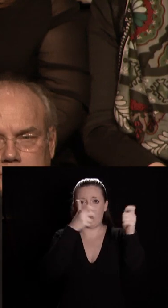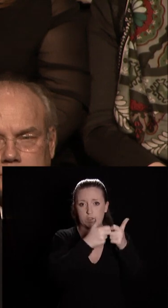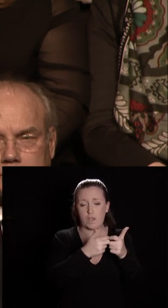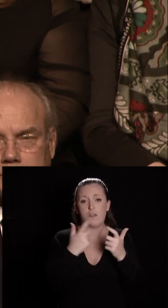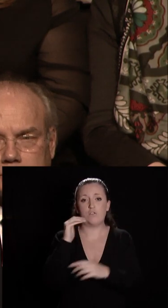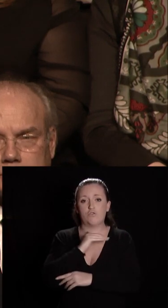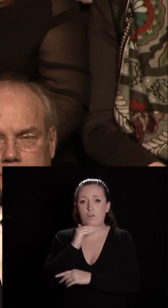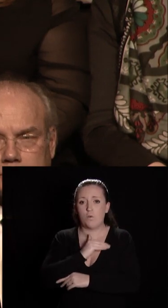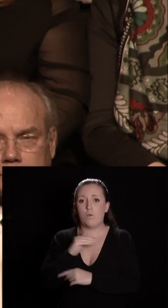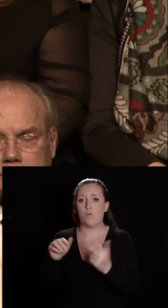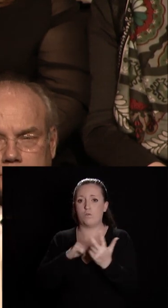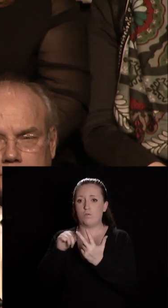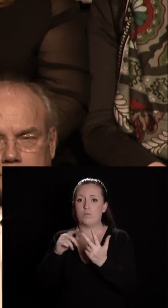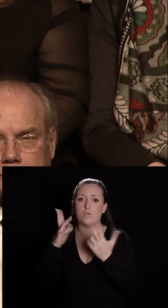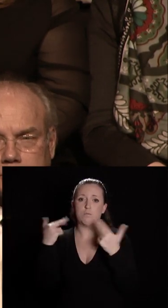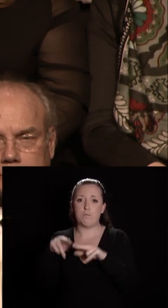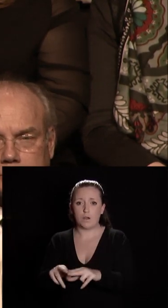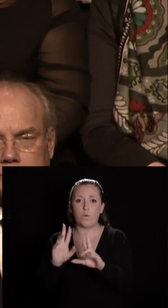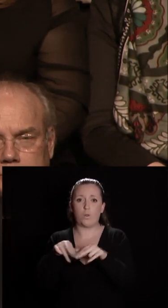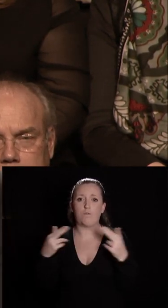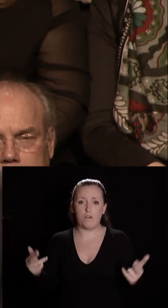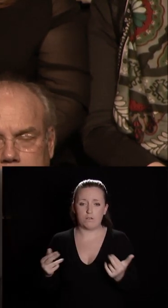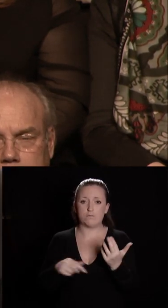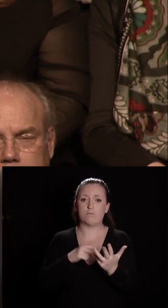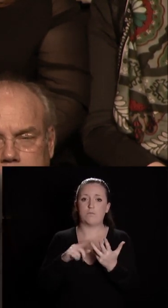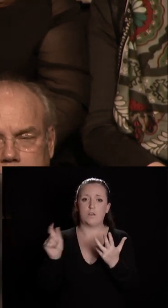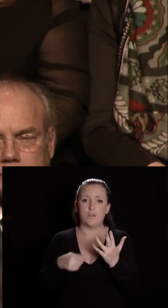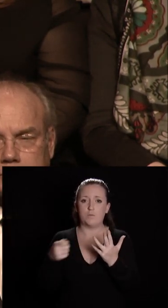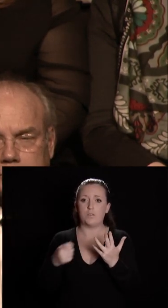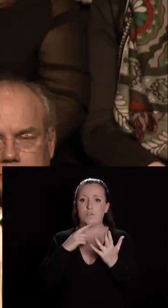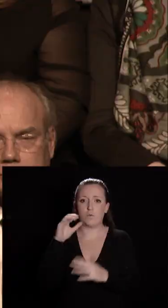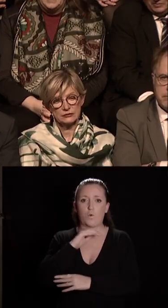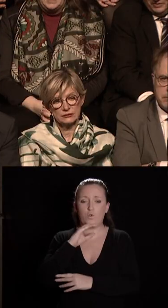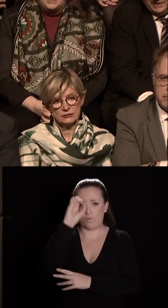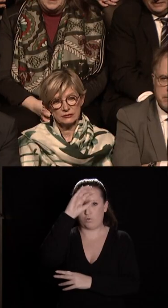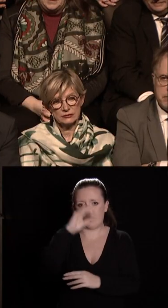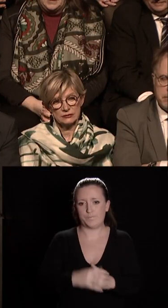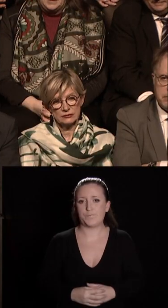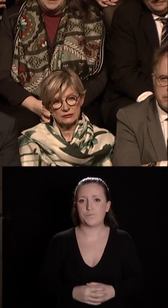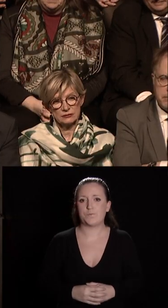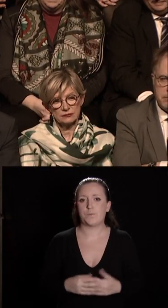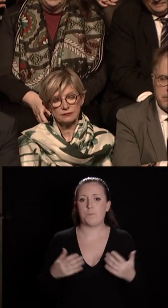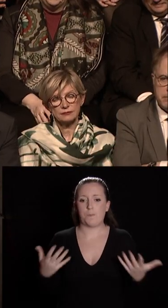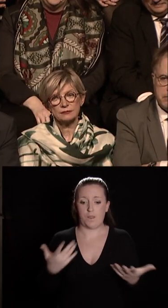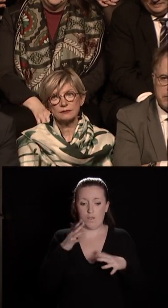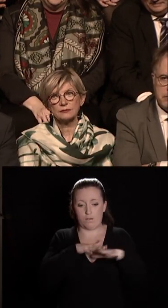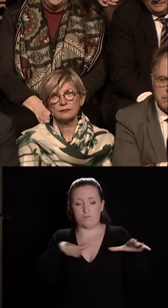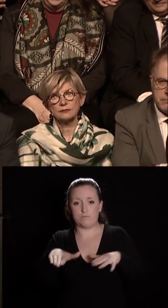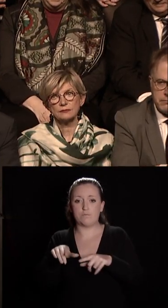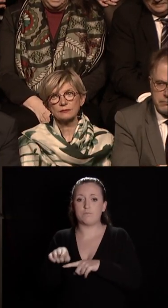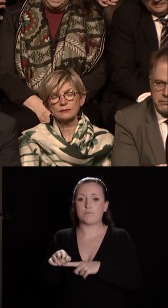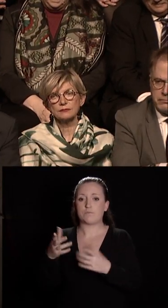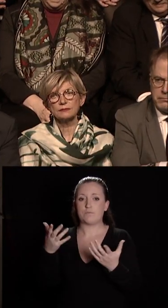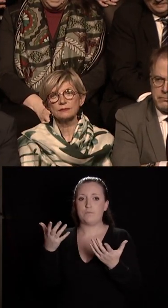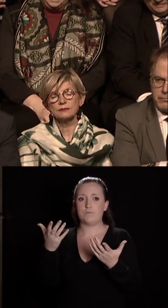à Châlons-sur-Saône, à Mâcon, à Nevers et, bien sûr, au Creusot-Monceau. Sur un autre registre, mais nous ne l'oublions